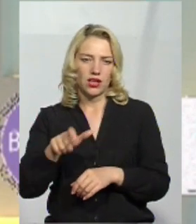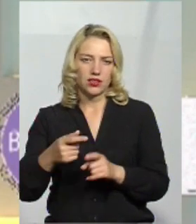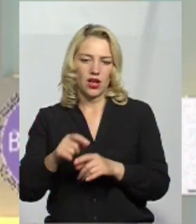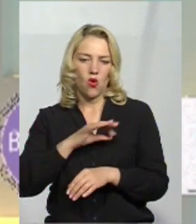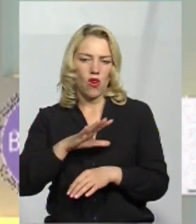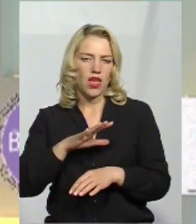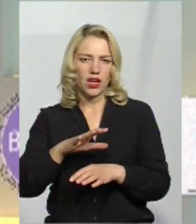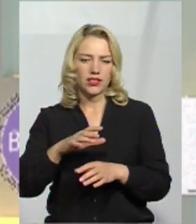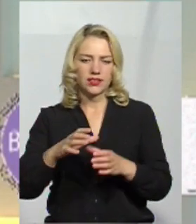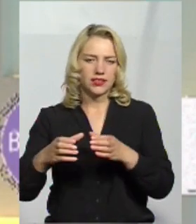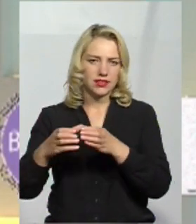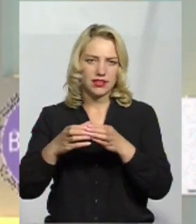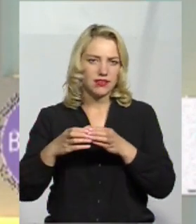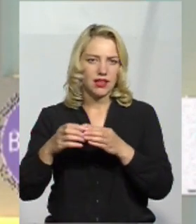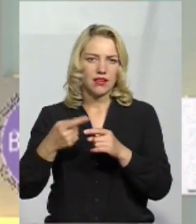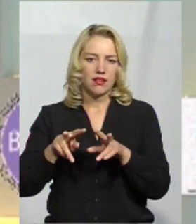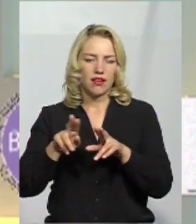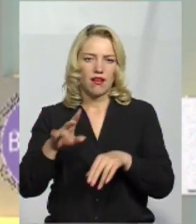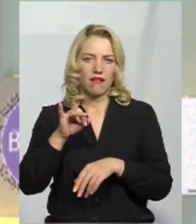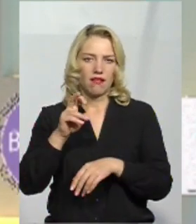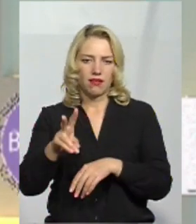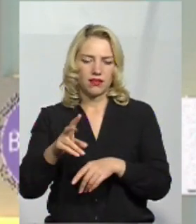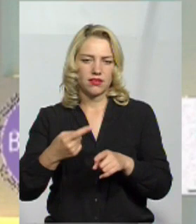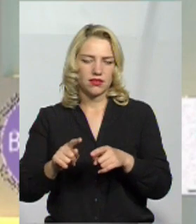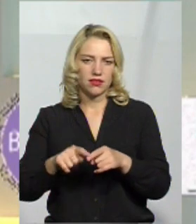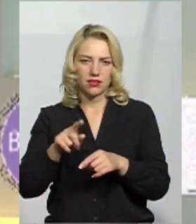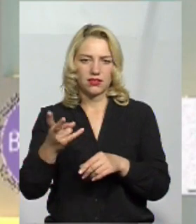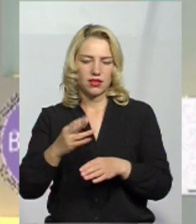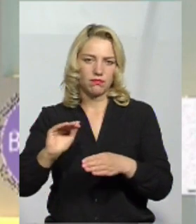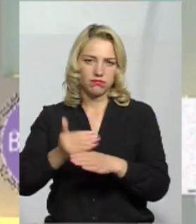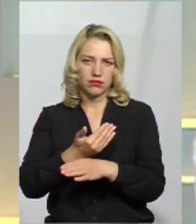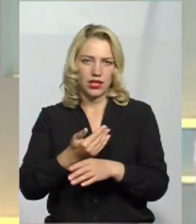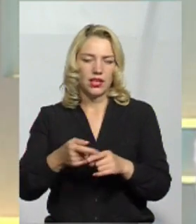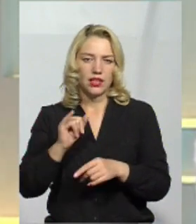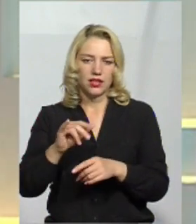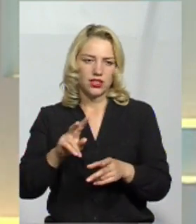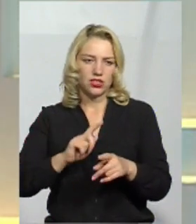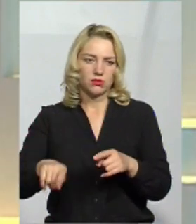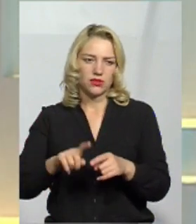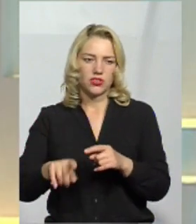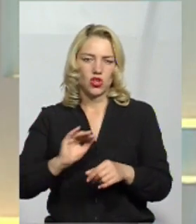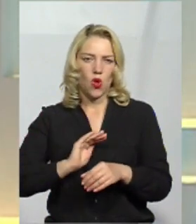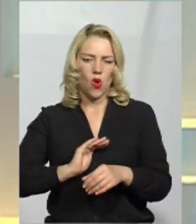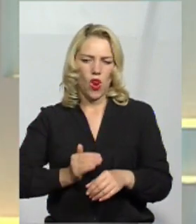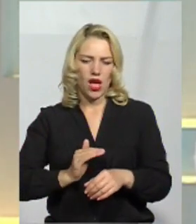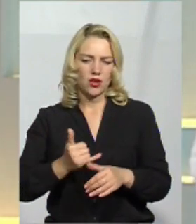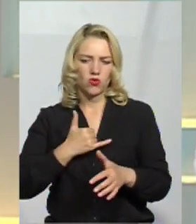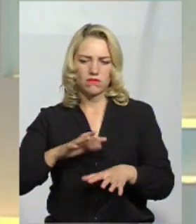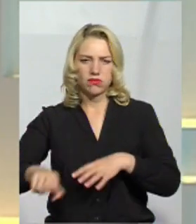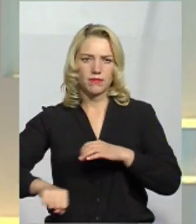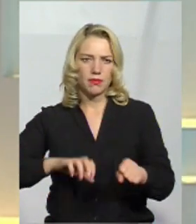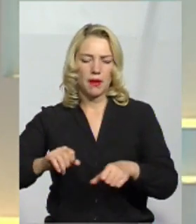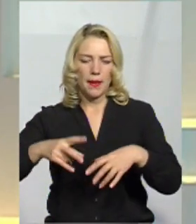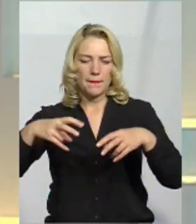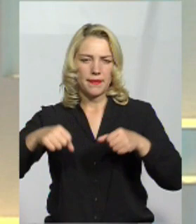Олігархія в Україні, рахую, це і ракова пухлина, і пускає свої мотостази, її потрібно позбуватися і якнайшвидше. Олігархи зараз захопили в нас монополію